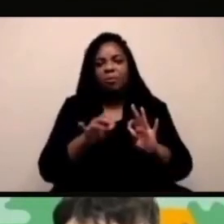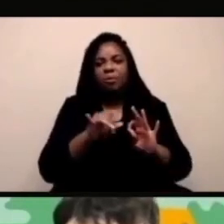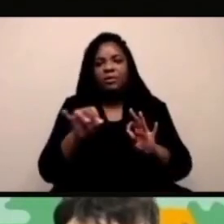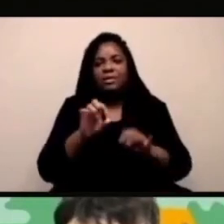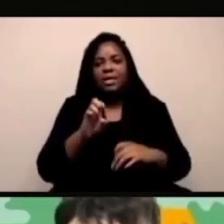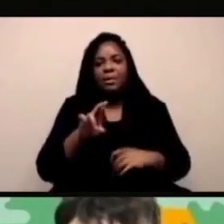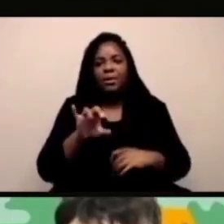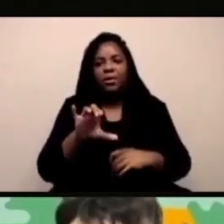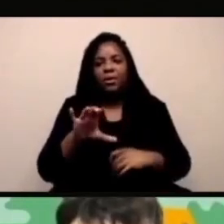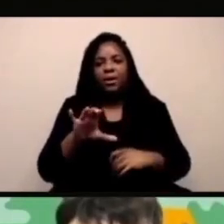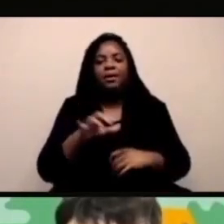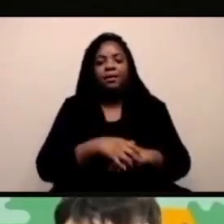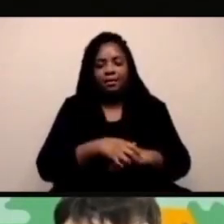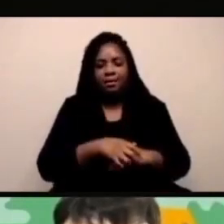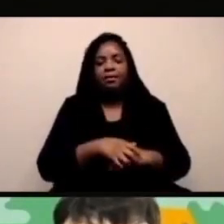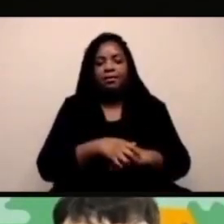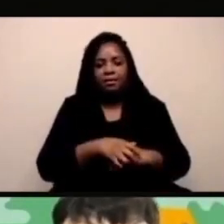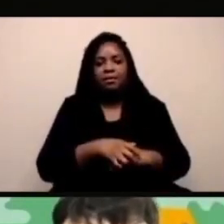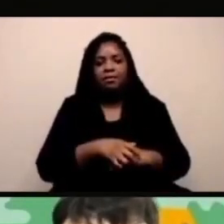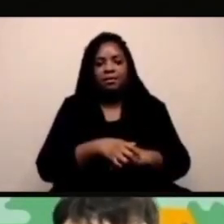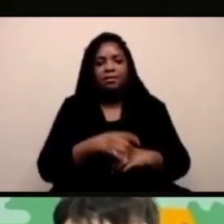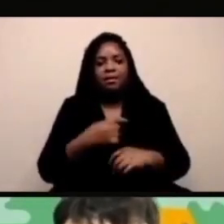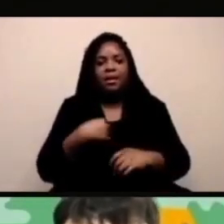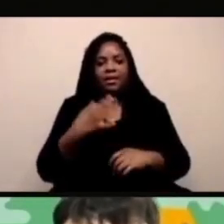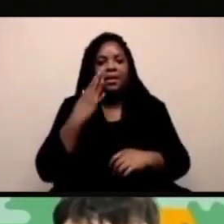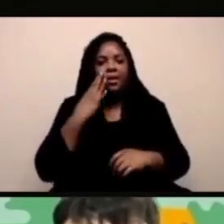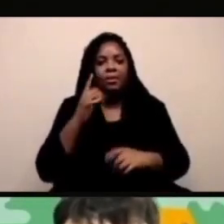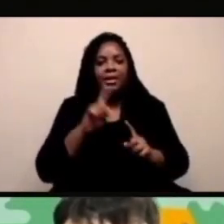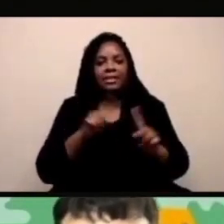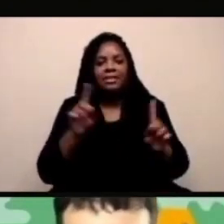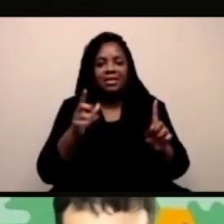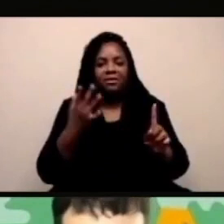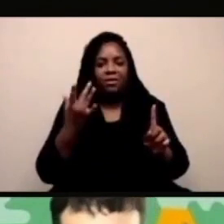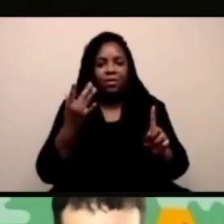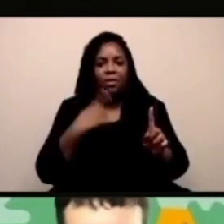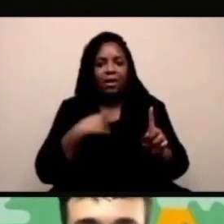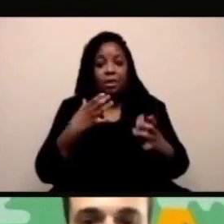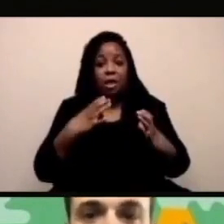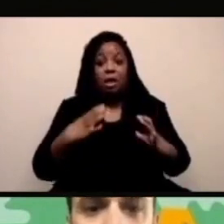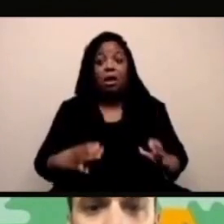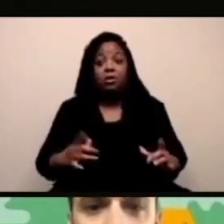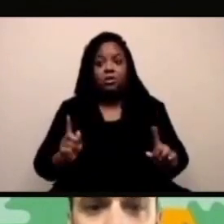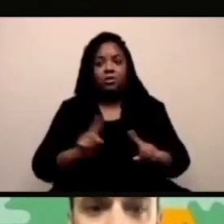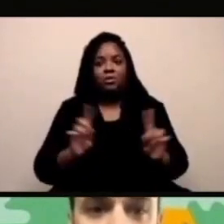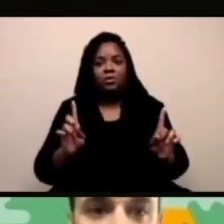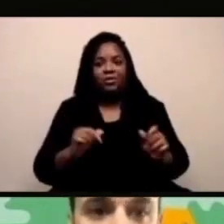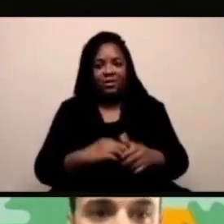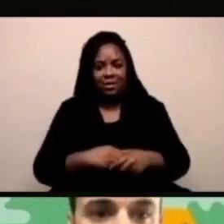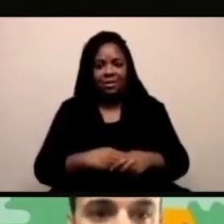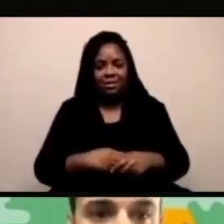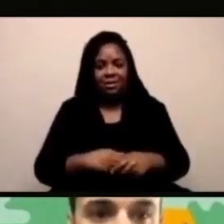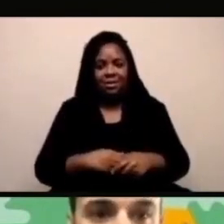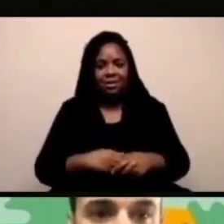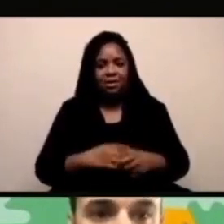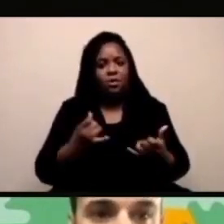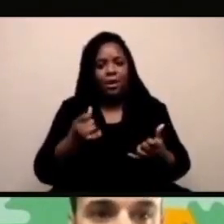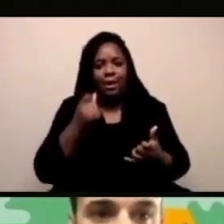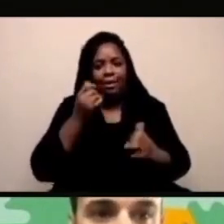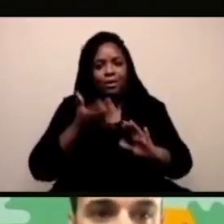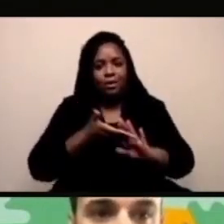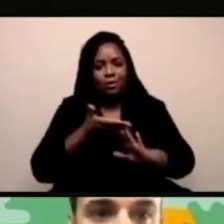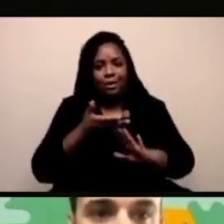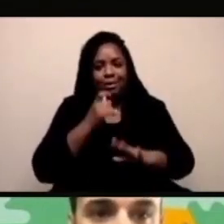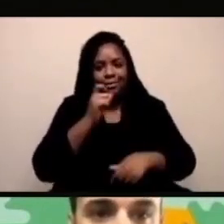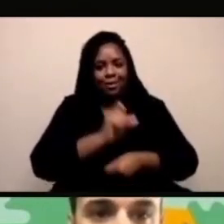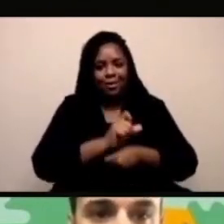sono emozionato dice il codice è molto semplice come avere al principio le